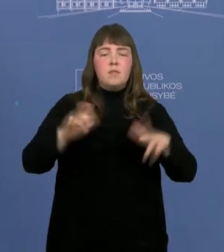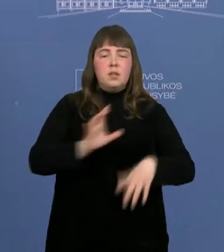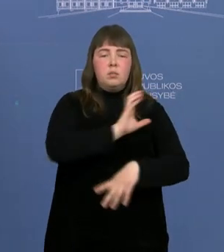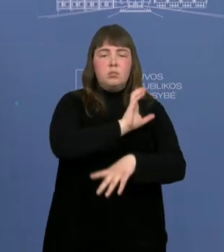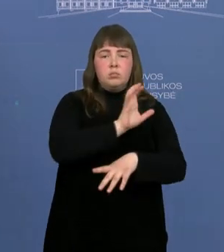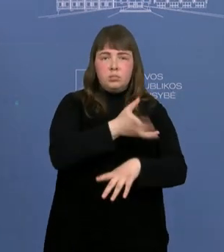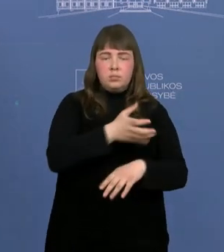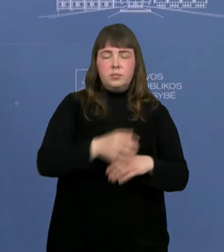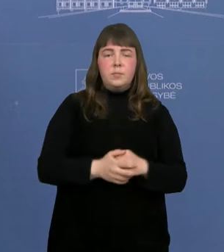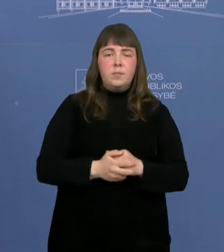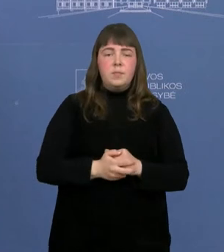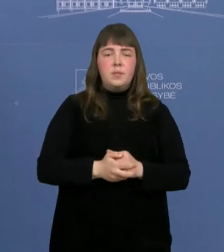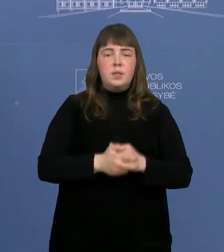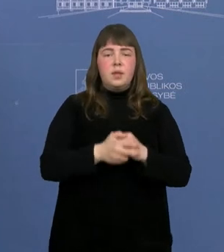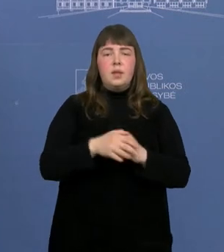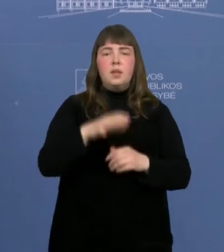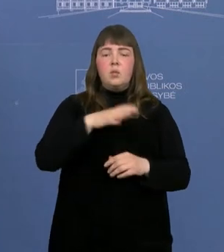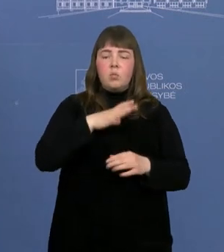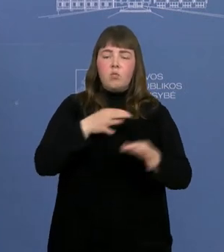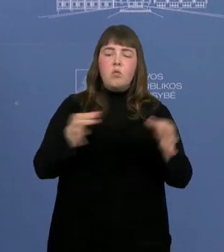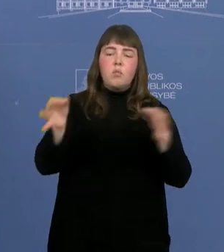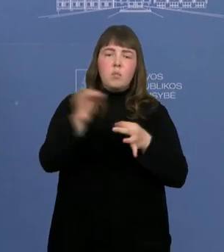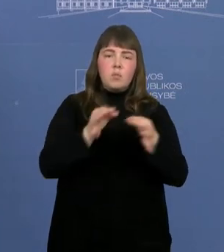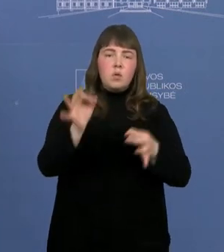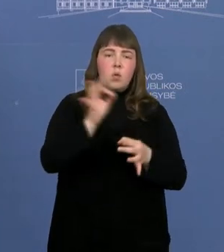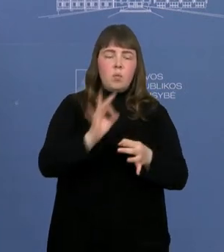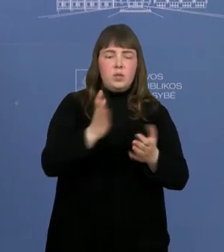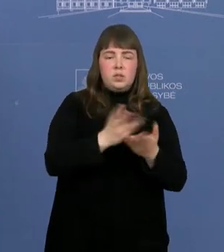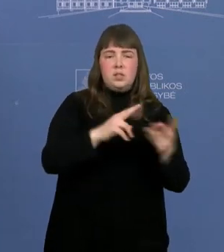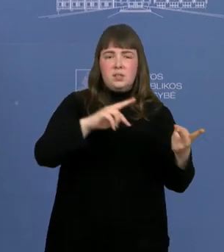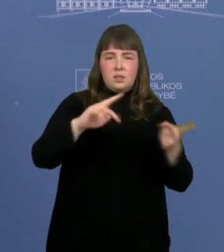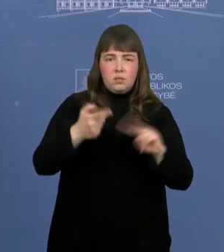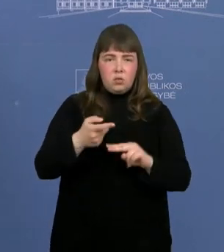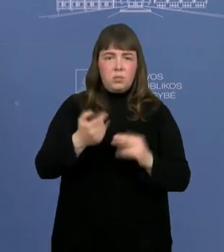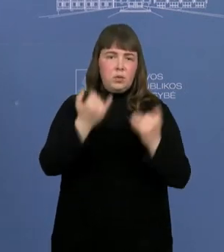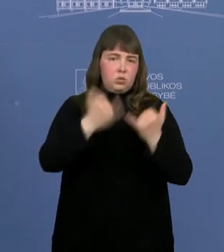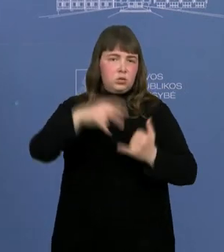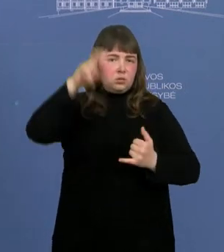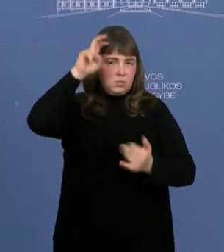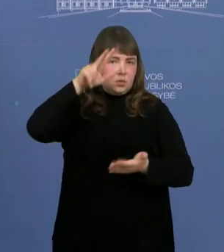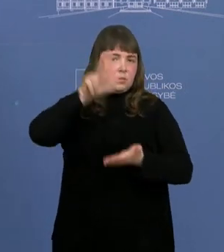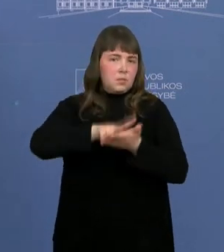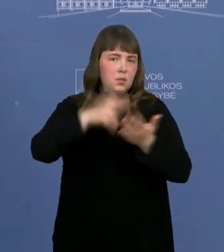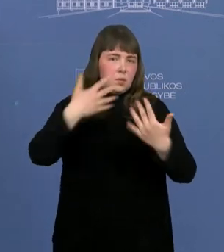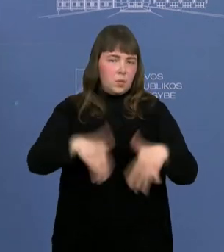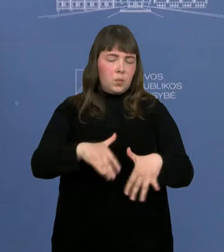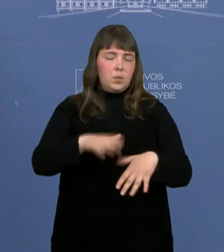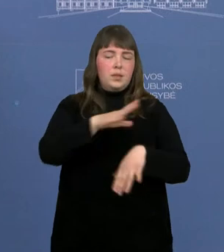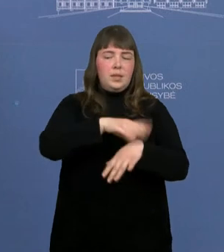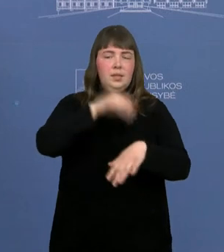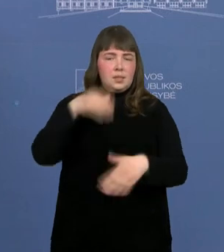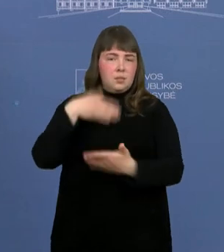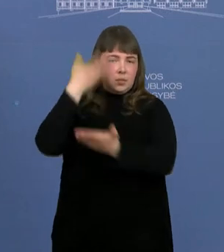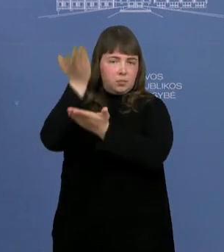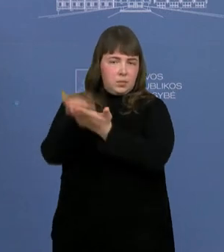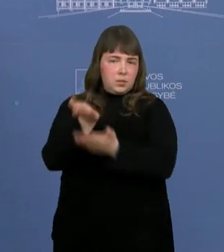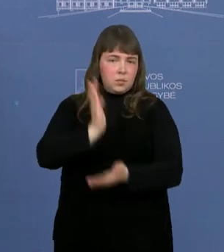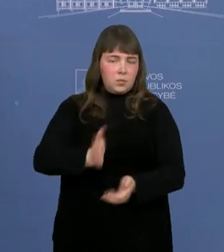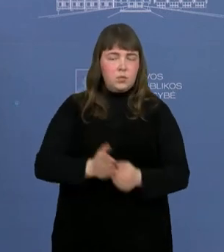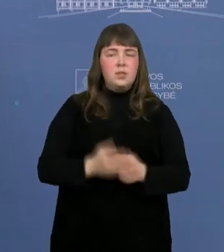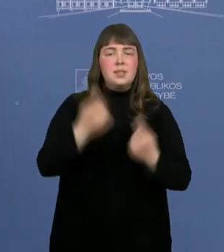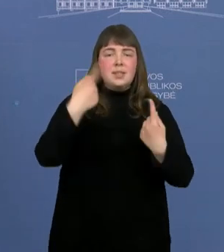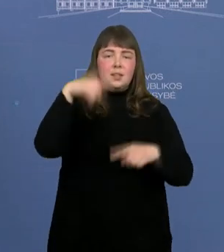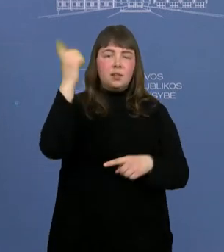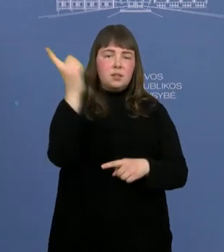buvo iš esmės kalbama būtent apie šitą reformą, kurią vyriausybė šiandien patvirtino. Jis eina į Seimą, tikėtumės kitą savatę jau